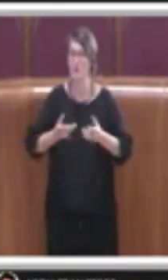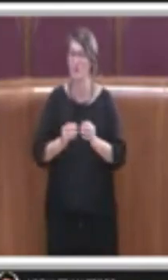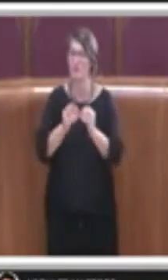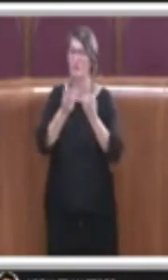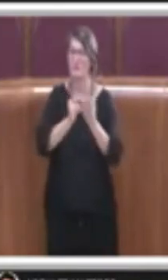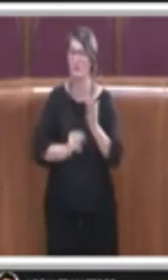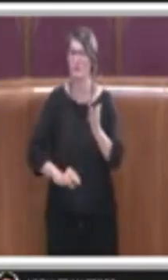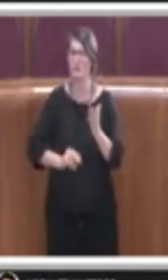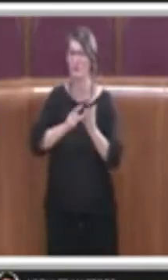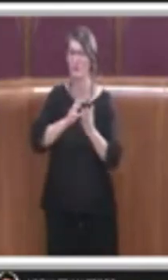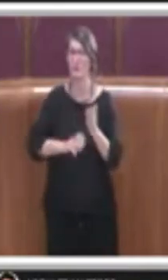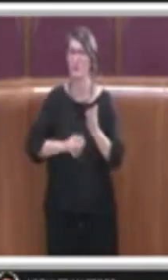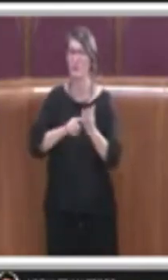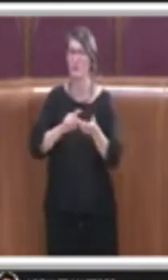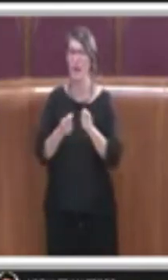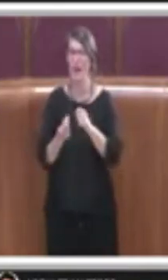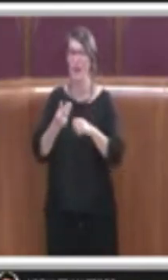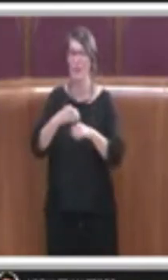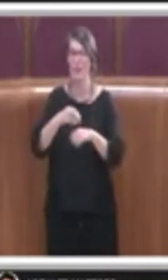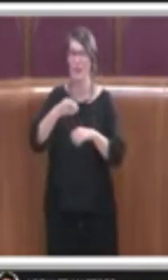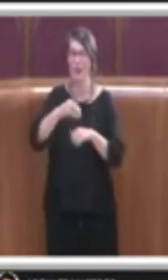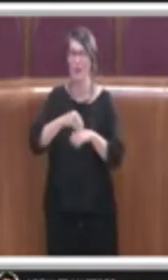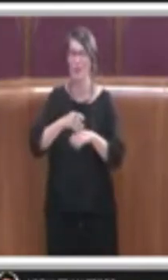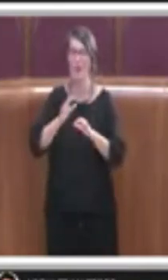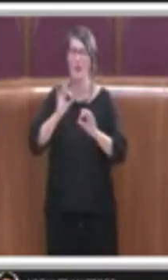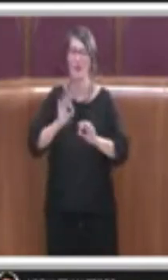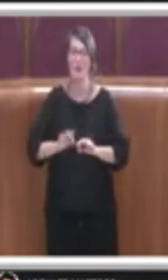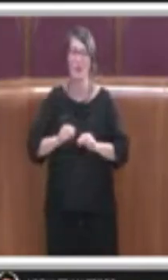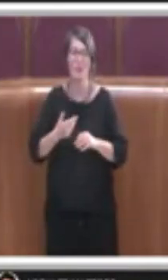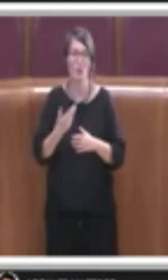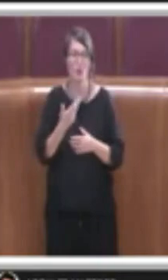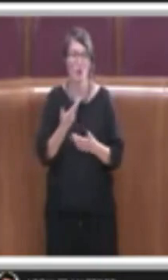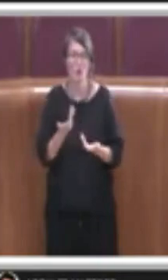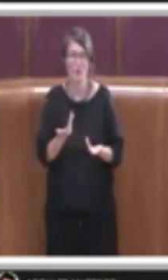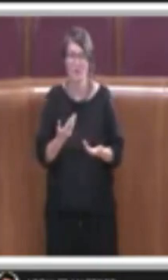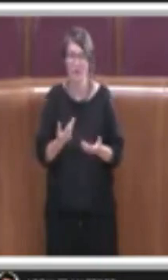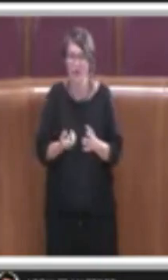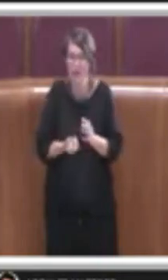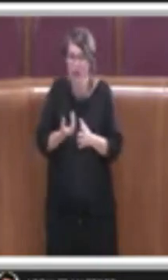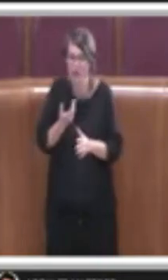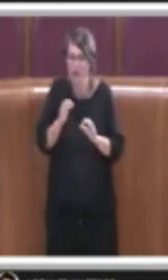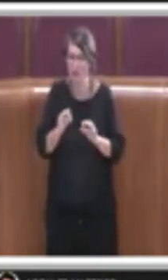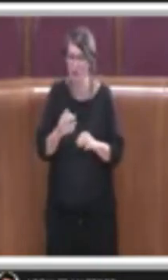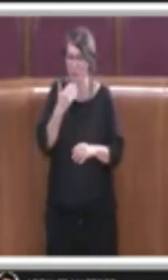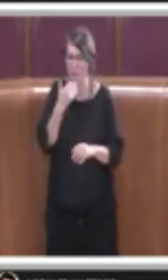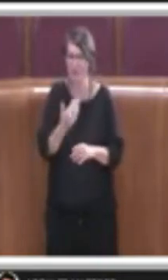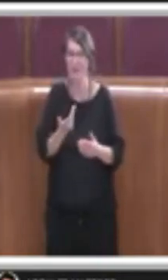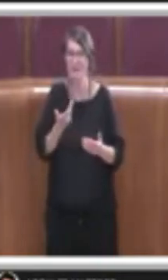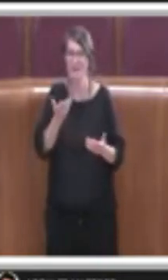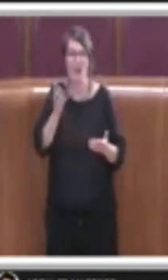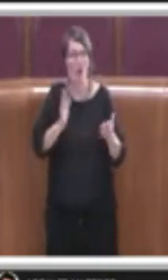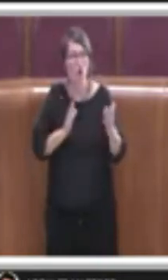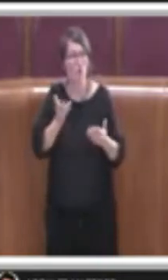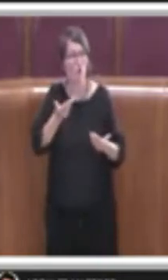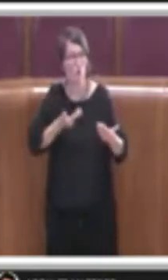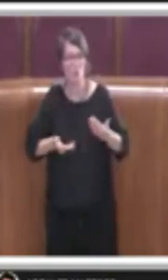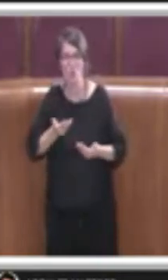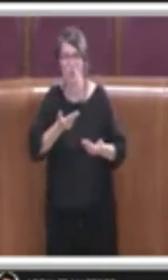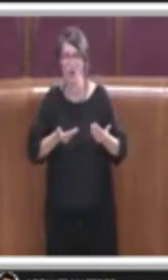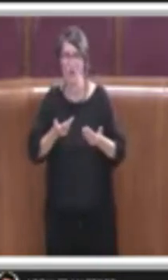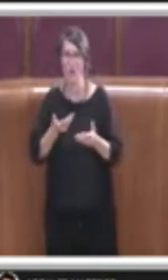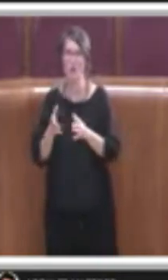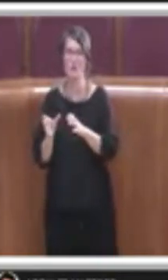da questo percorso di ascolto, di partecipazione e di accordo con tutte le sigle sindacali. Per questo ospitiamo